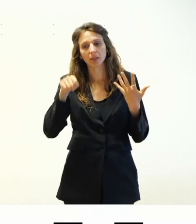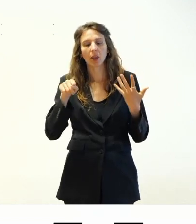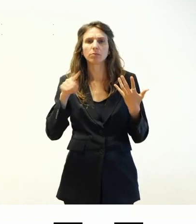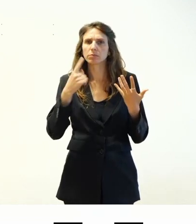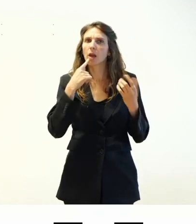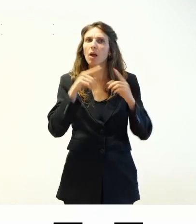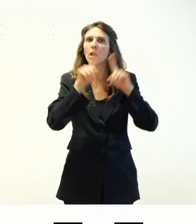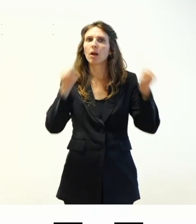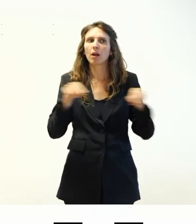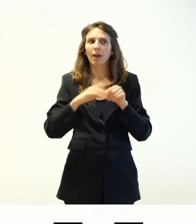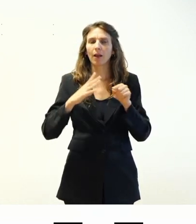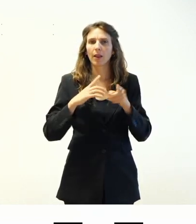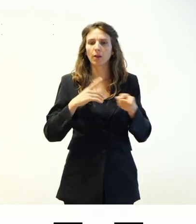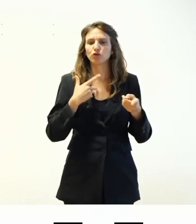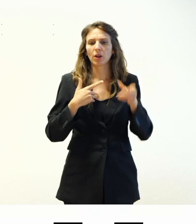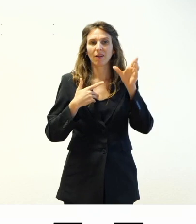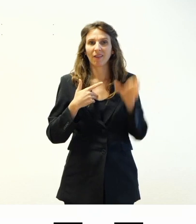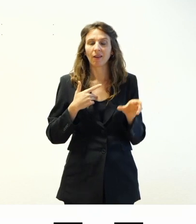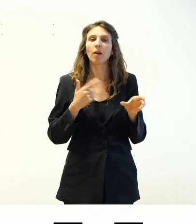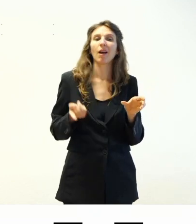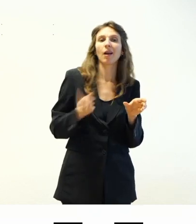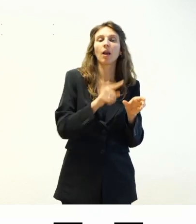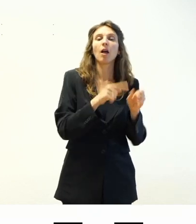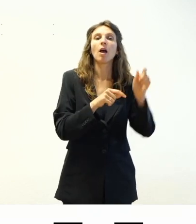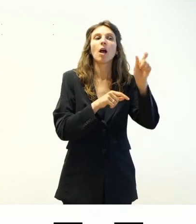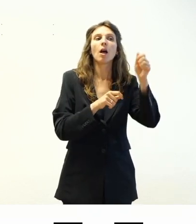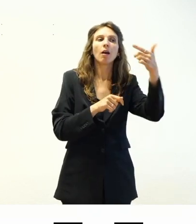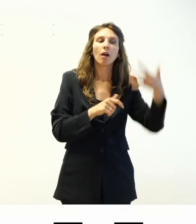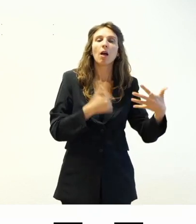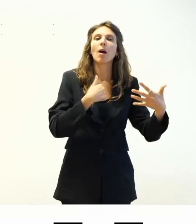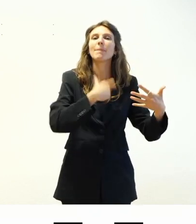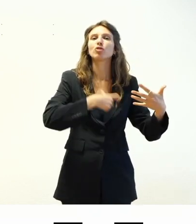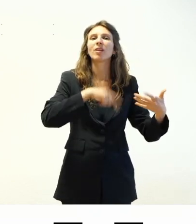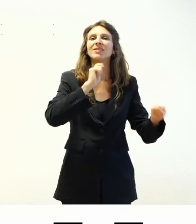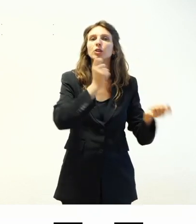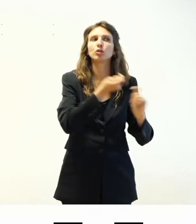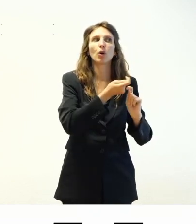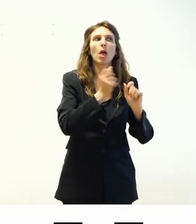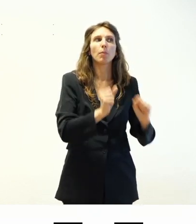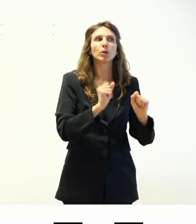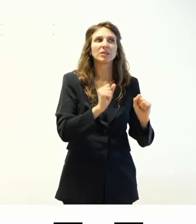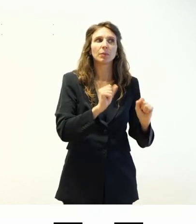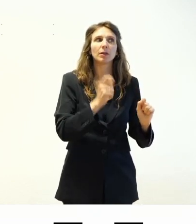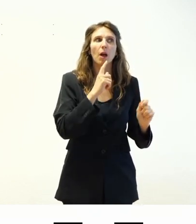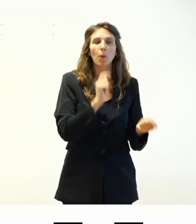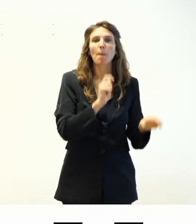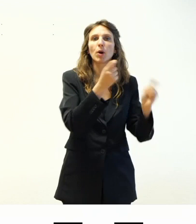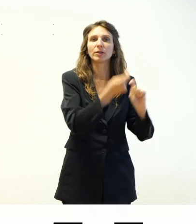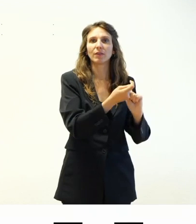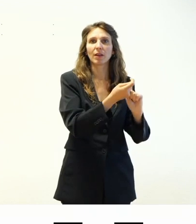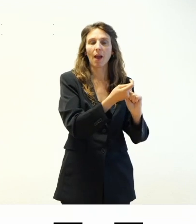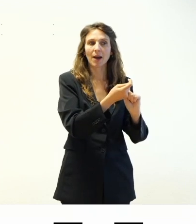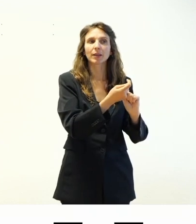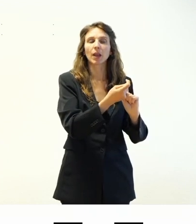destra ad esempio vedete un'opzione di personalizzazione del tema che è la possibilità di andare a modificare il tema